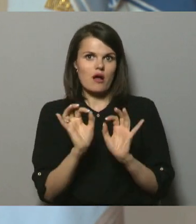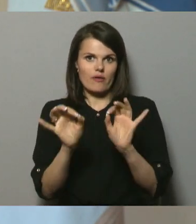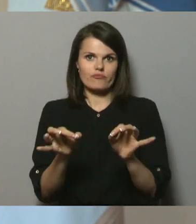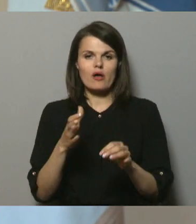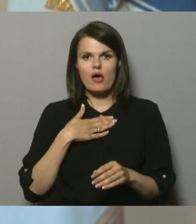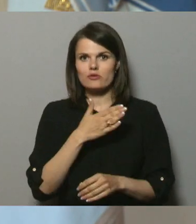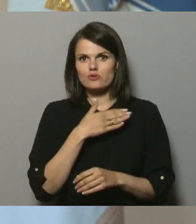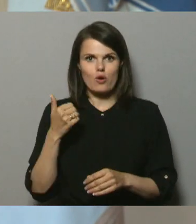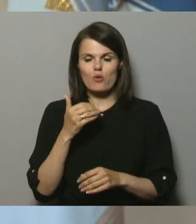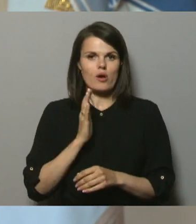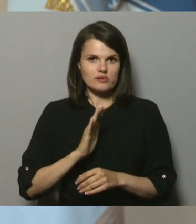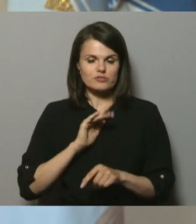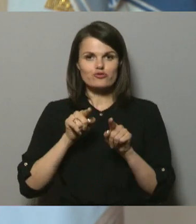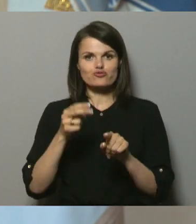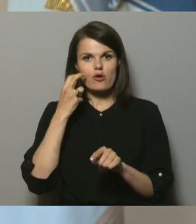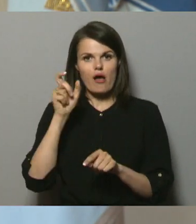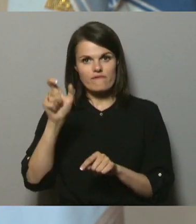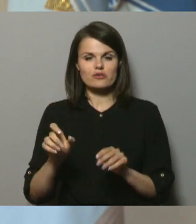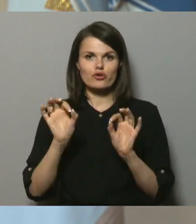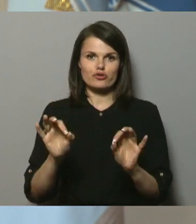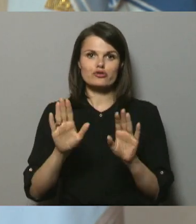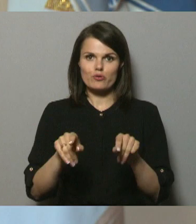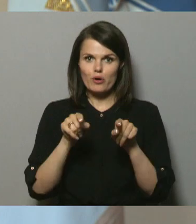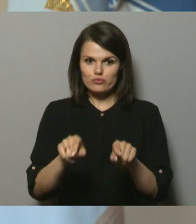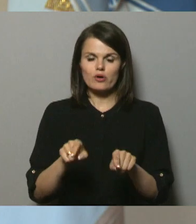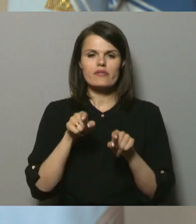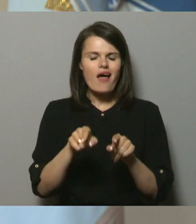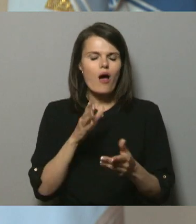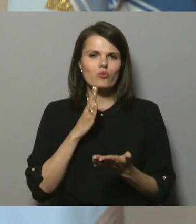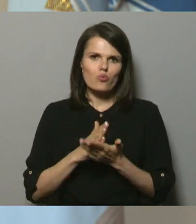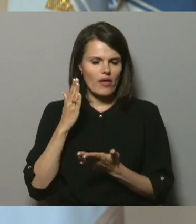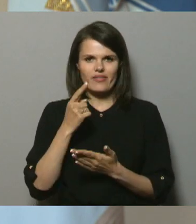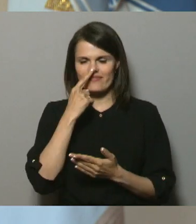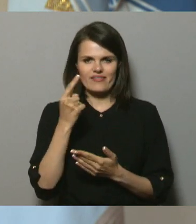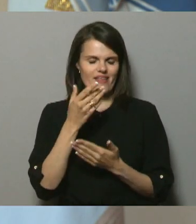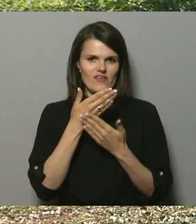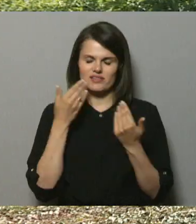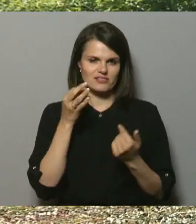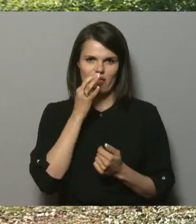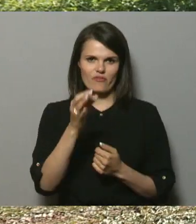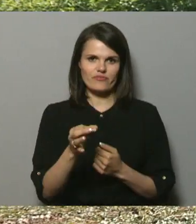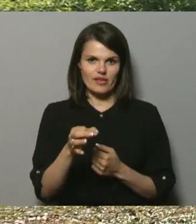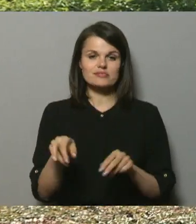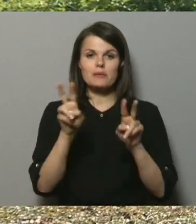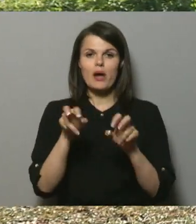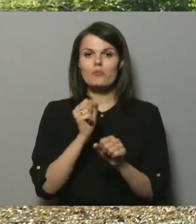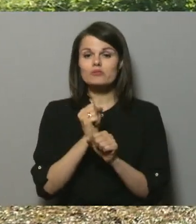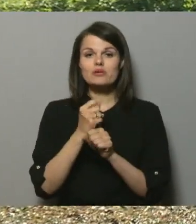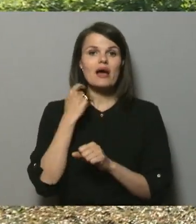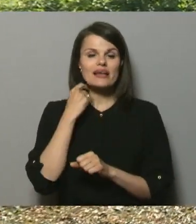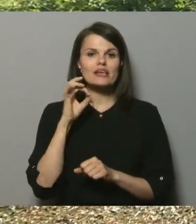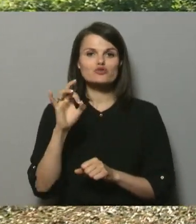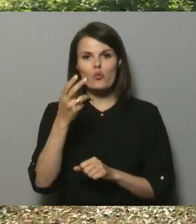Es ļoti sagaidītu šo vecāku tieši par šo, jo tā noteikti neviens nav teicis. Pārbaudas darba Rīgas